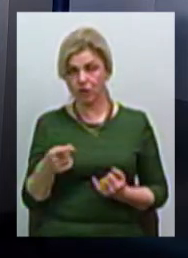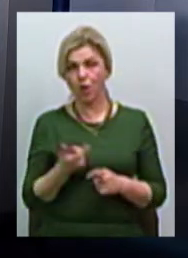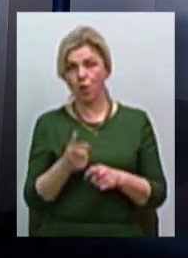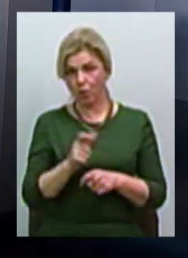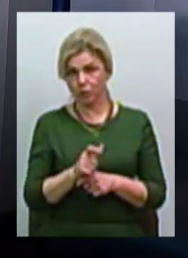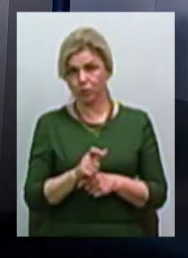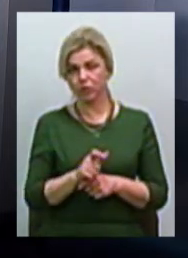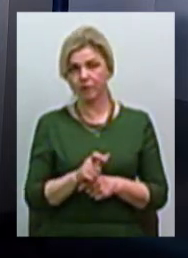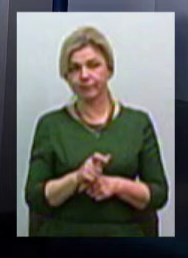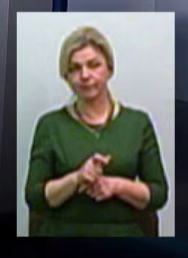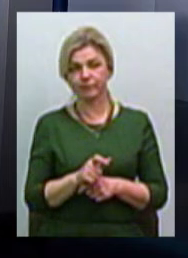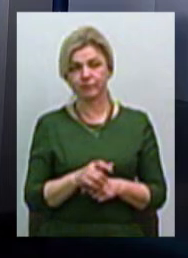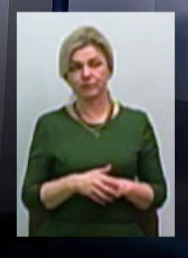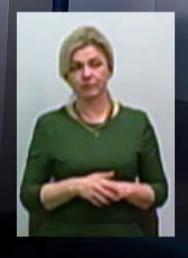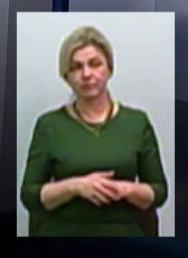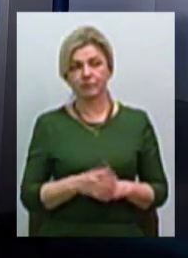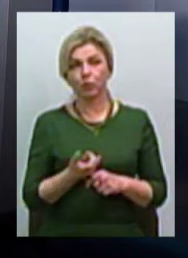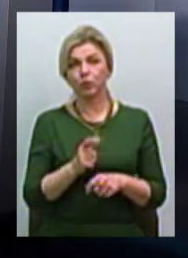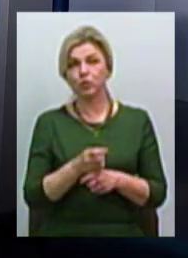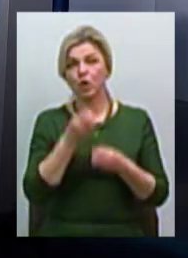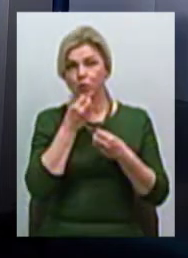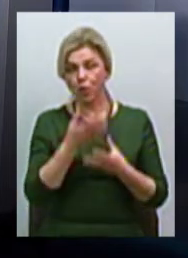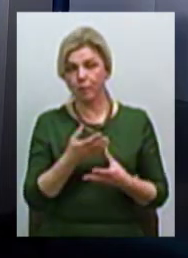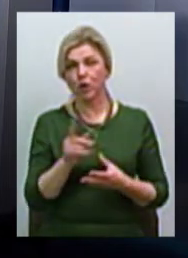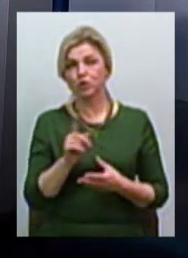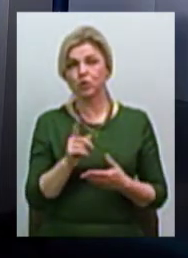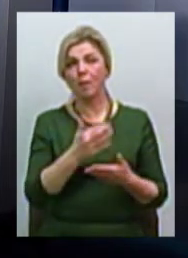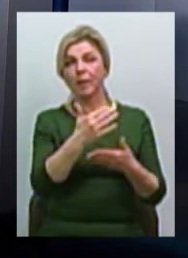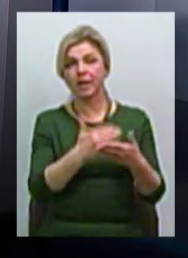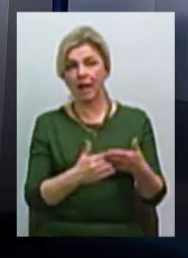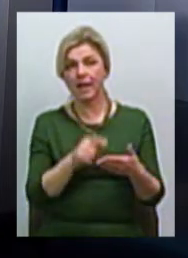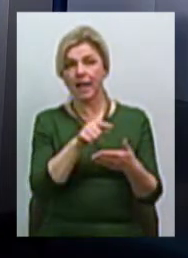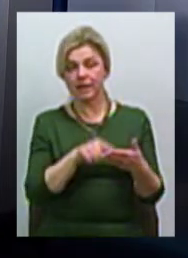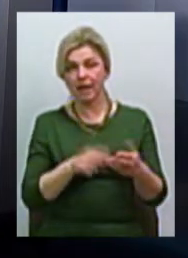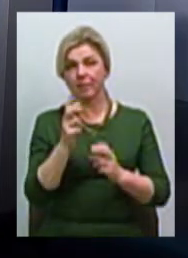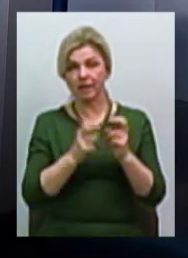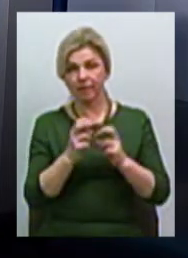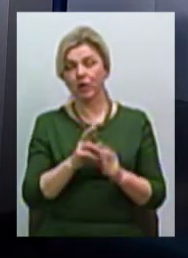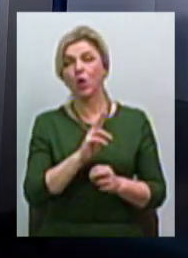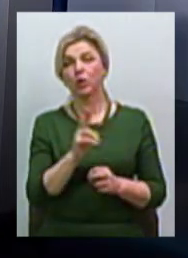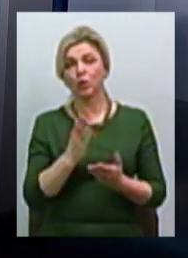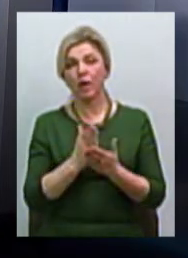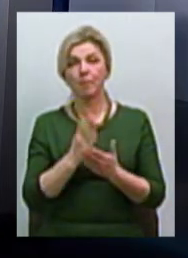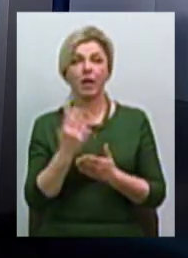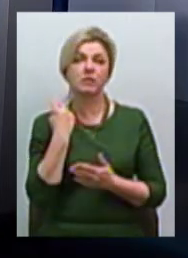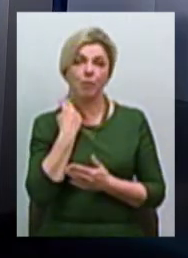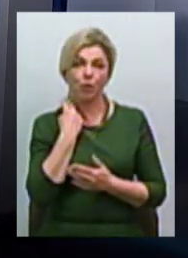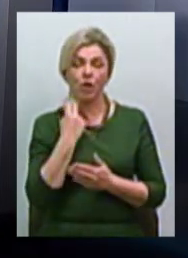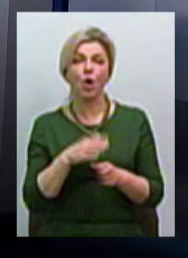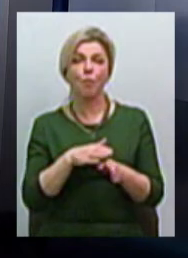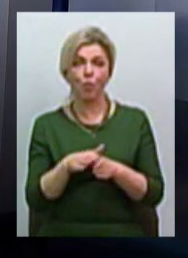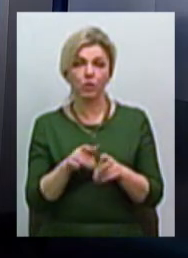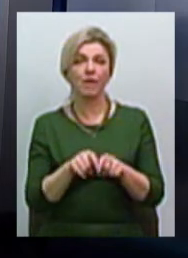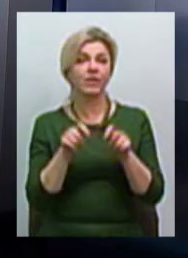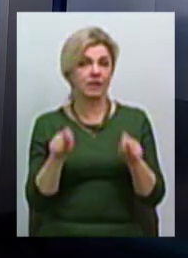дуже, скажімо так, дуже добре, що перелік тих підприємств, які мають заборгованості з виплати заробітної оплати, він повністю відкритий.